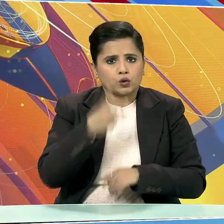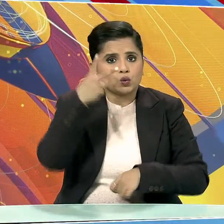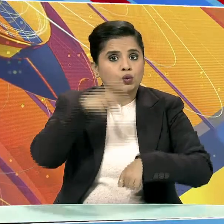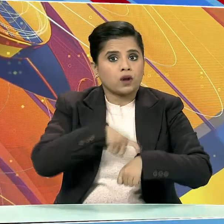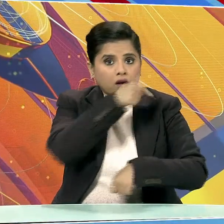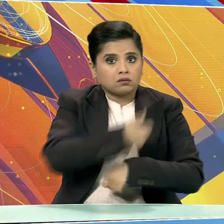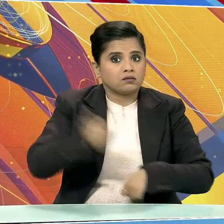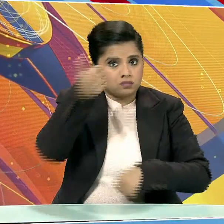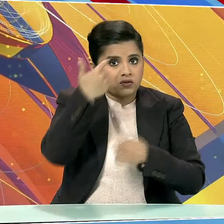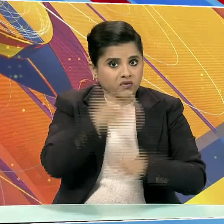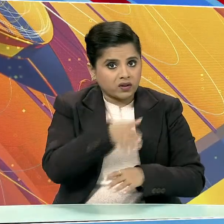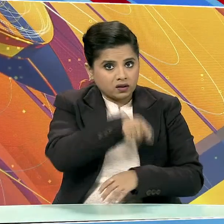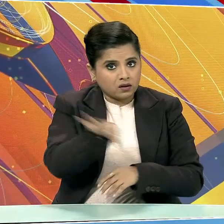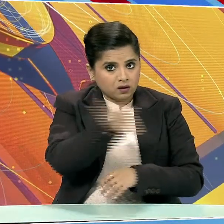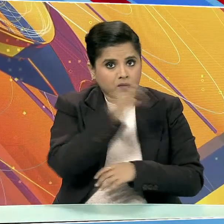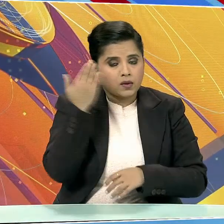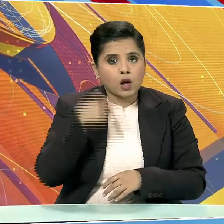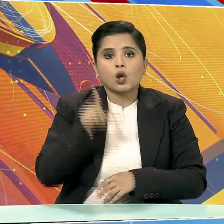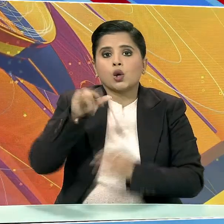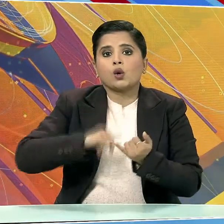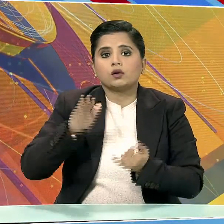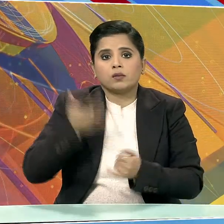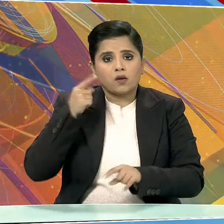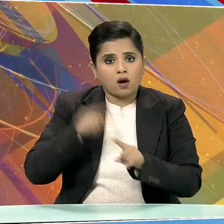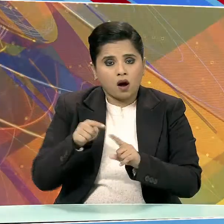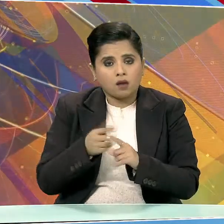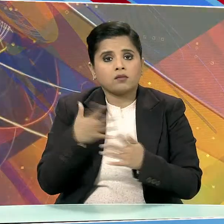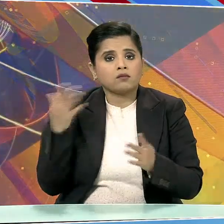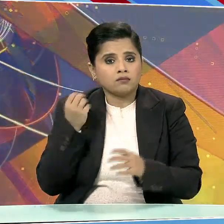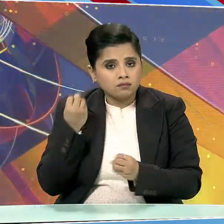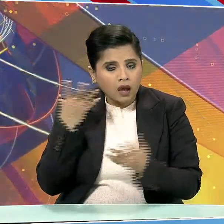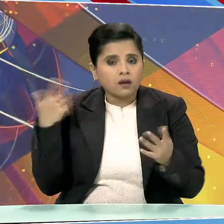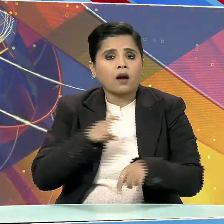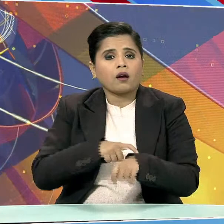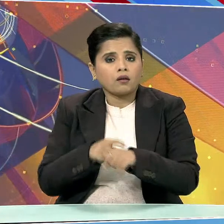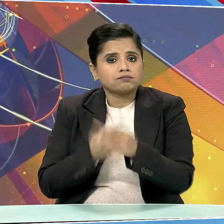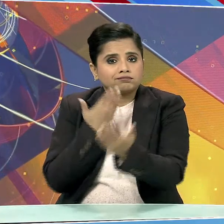रह चुके हैं, साथ ही कई बार लोकसभा चुनाव भी लड़ चुके हैं।